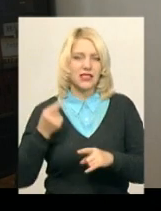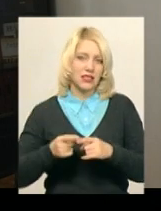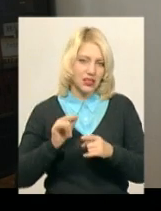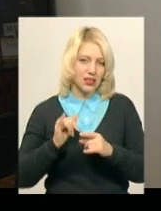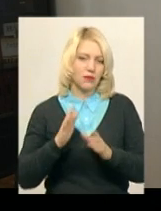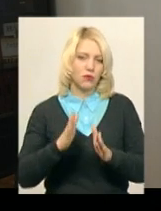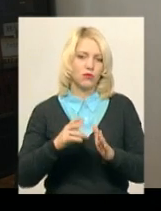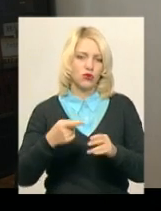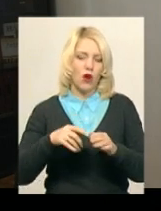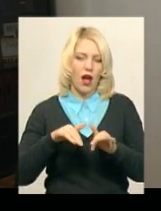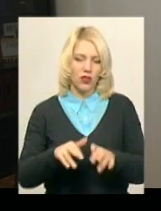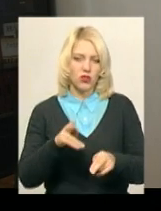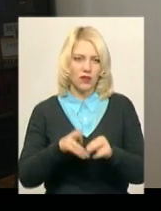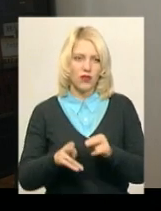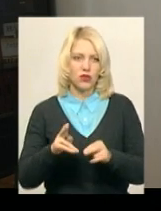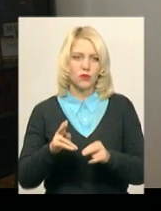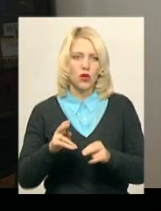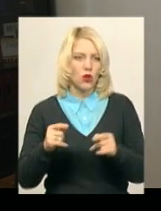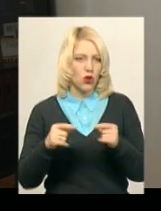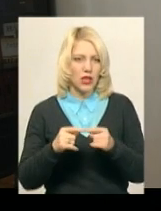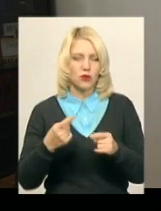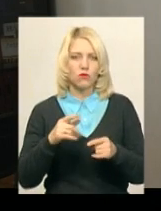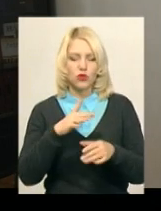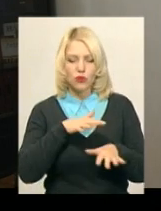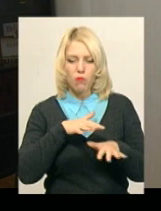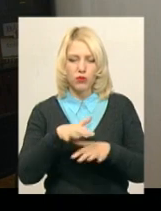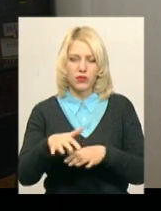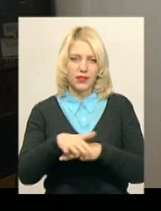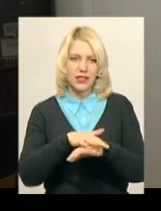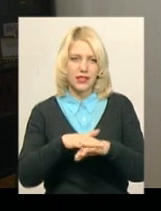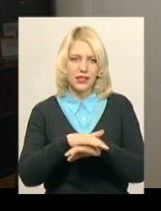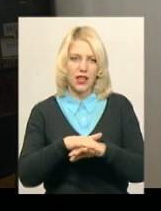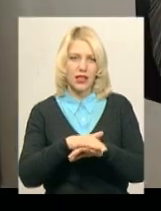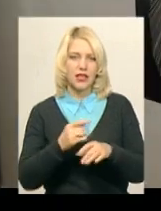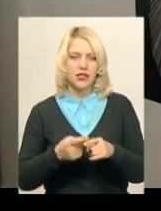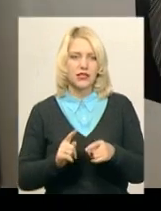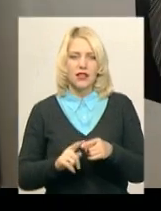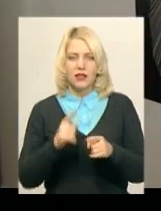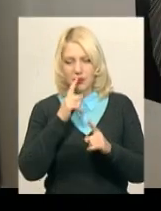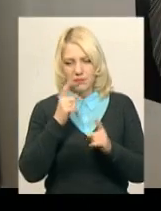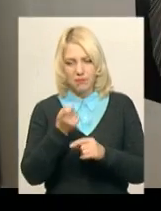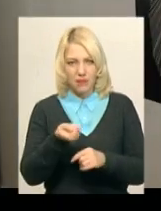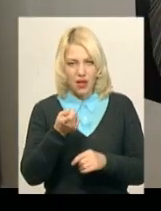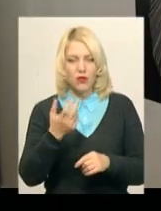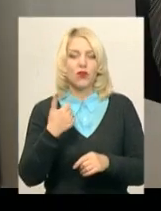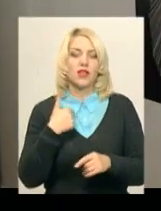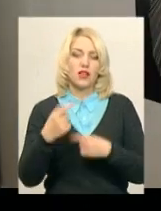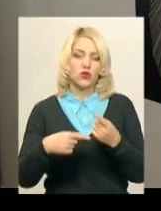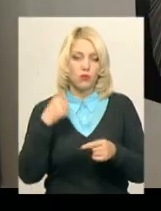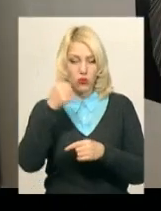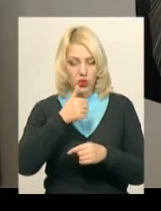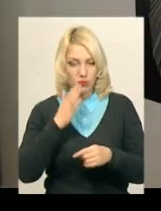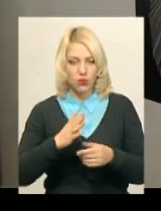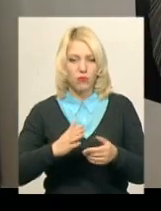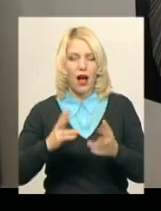акцію завершимо однозначно, тому що на потік населення – це невелика кількість. З наступного року ми будемо аналізувати досвід